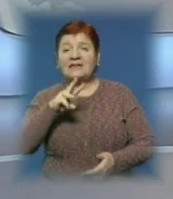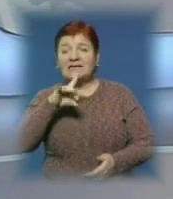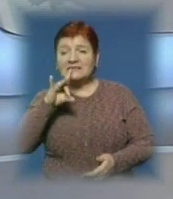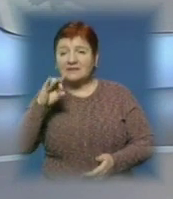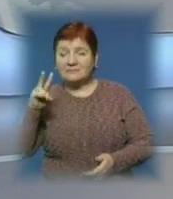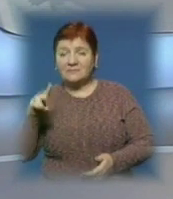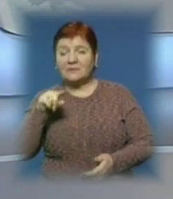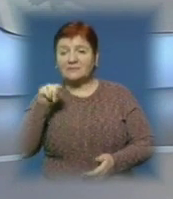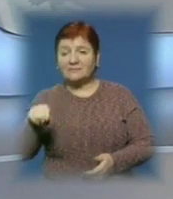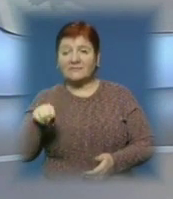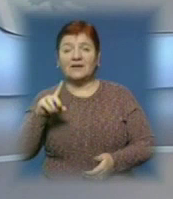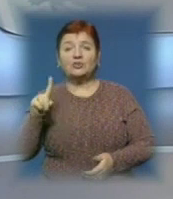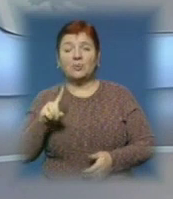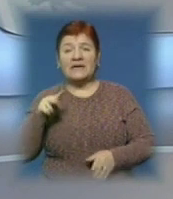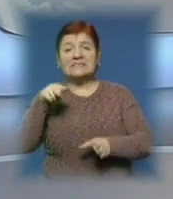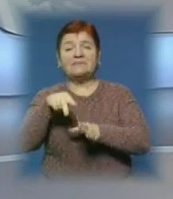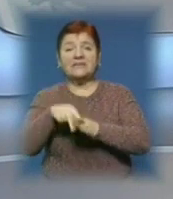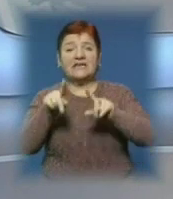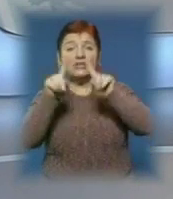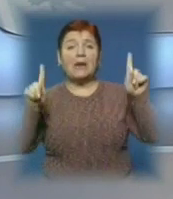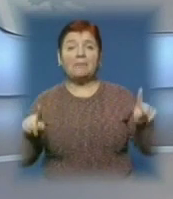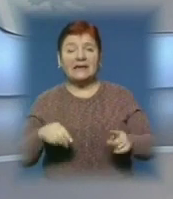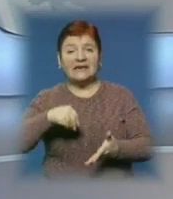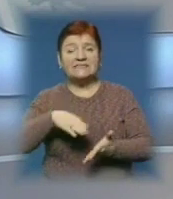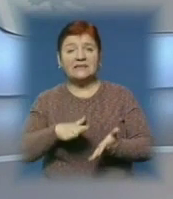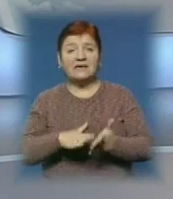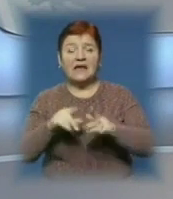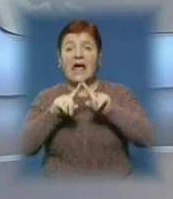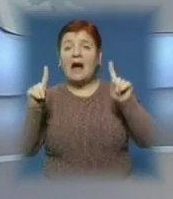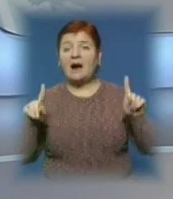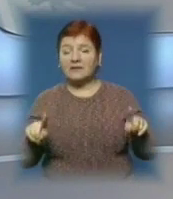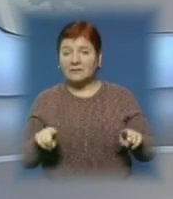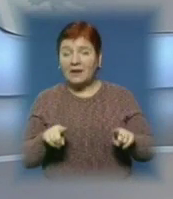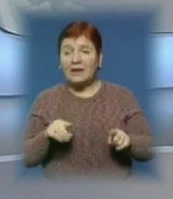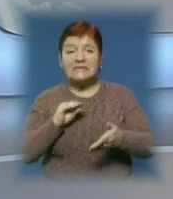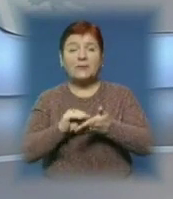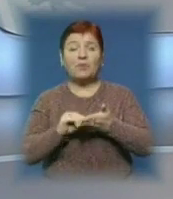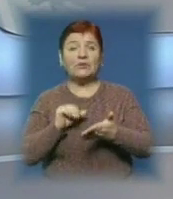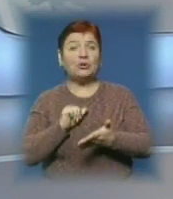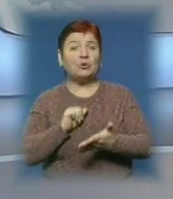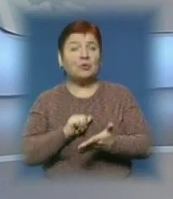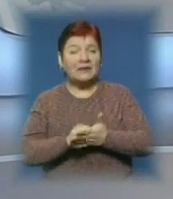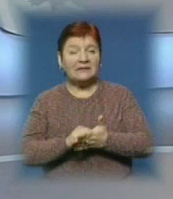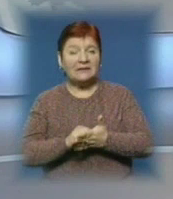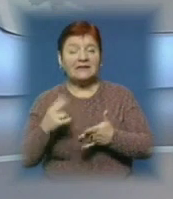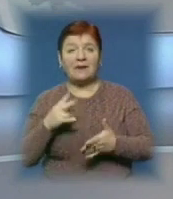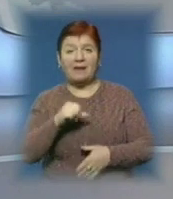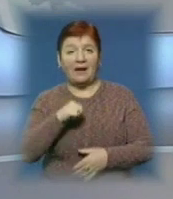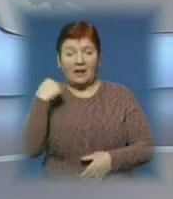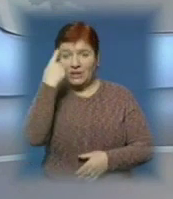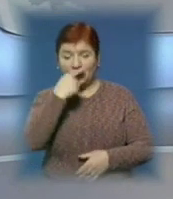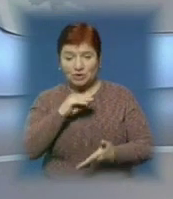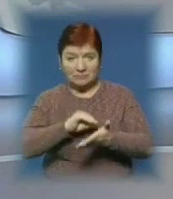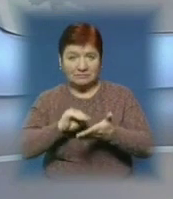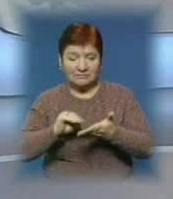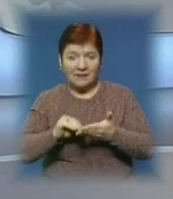.ua, аби завантажити бланк реєстраційної картки заявника. Заповнити документ потрібно власноручі і надіслати його